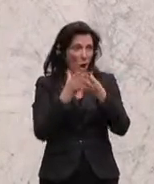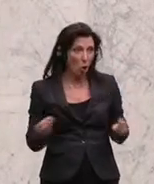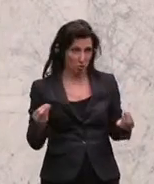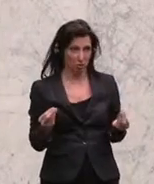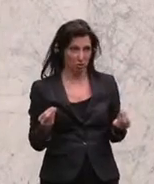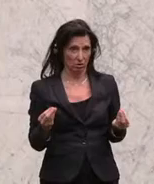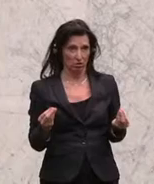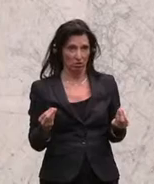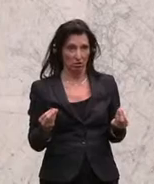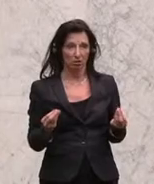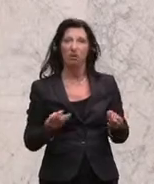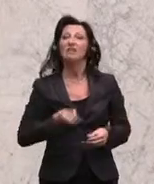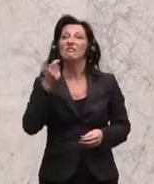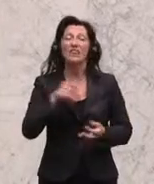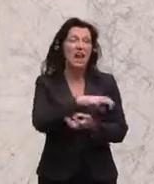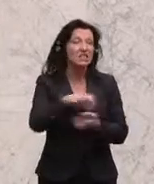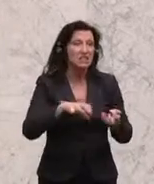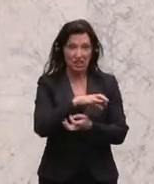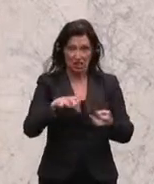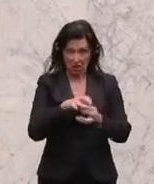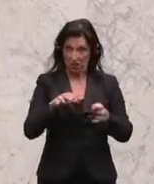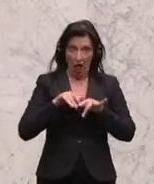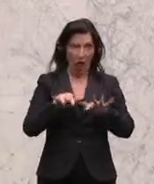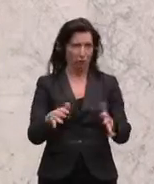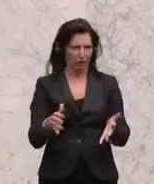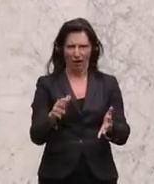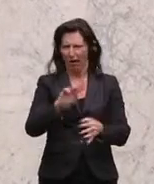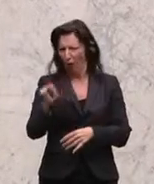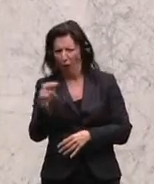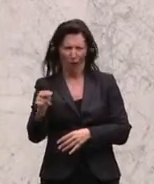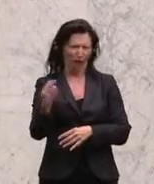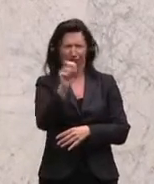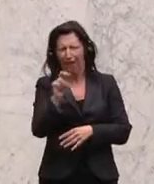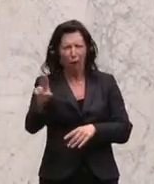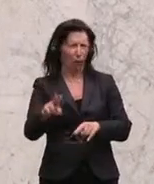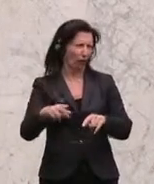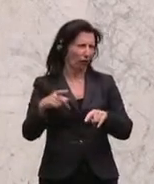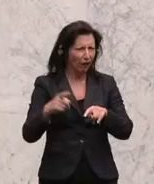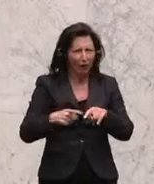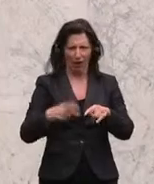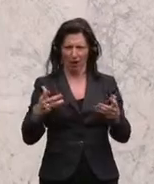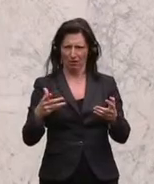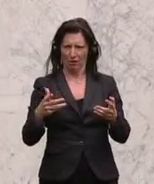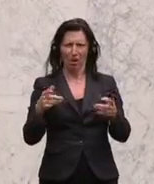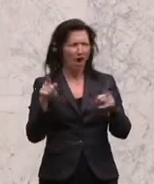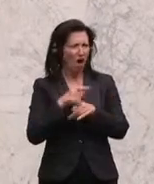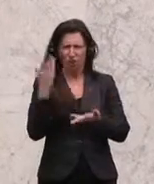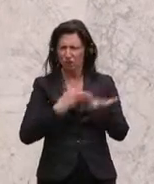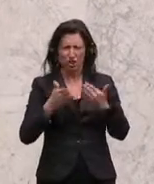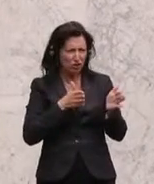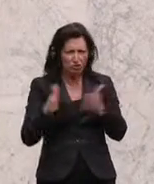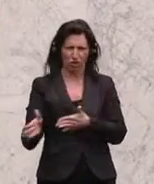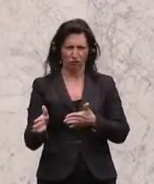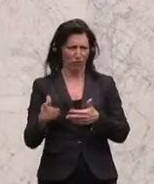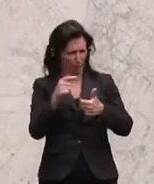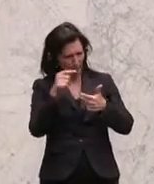es ist die Auswirkungen der Finanzkrise, Euro, EU, Griechenland und auch die Schieflage, die ökonomische und